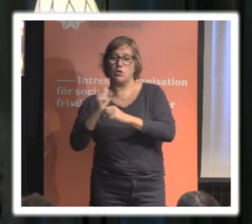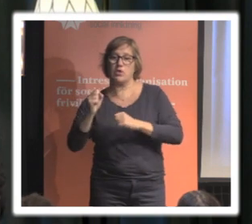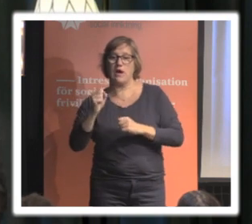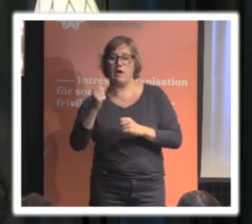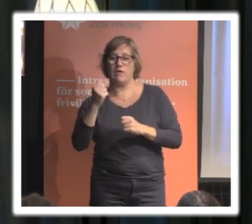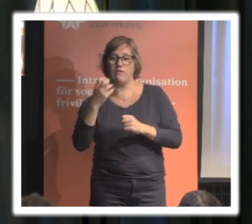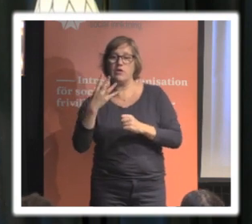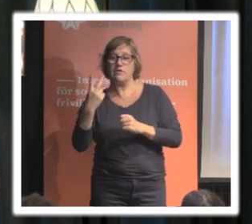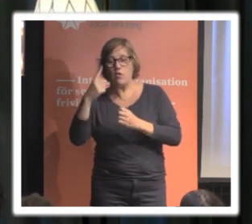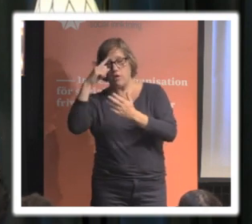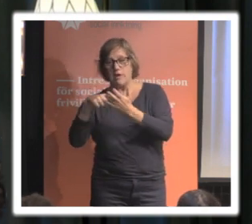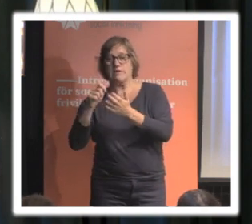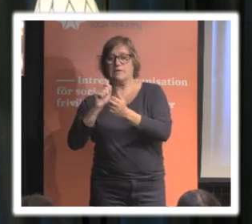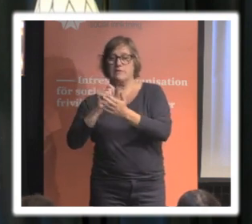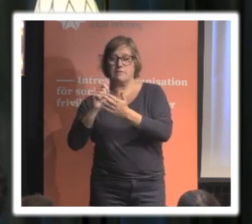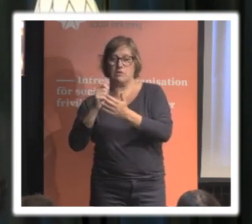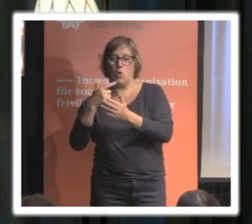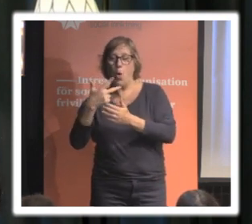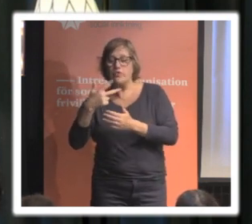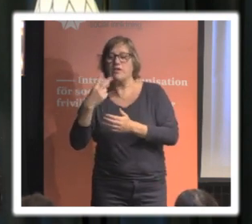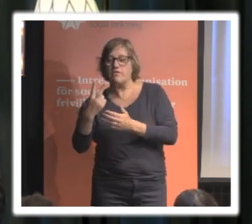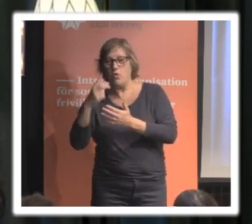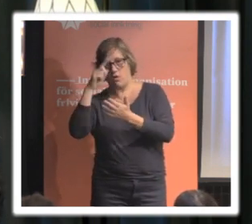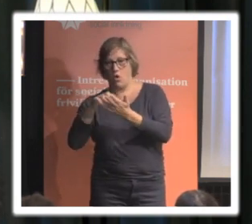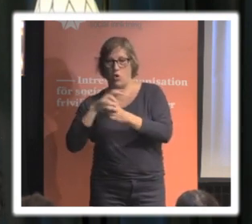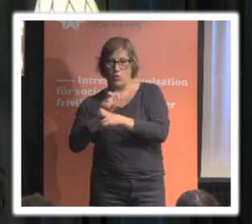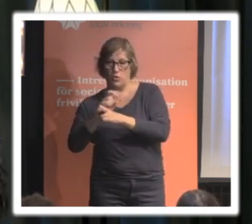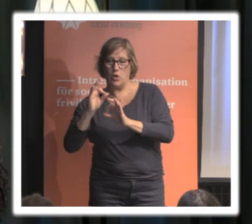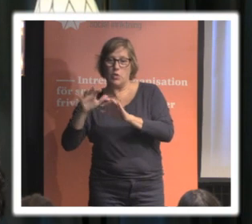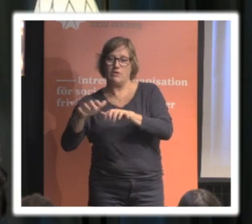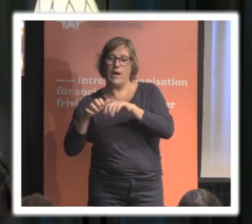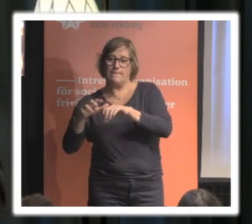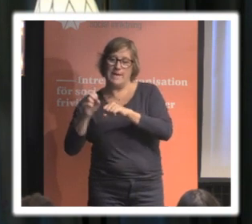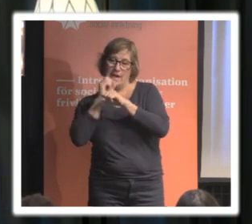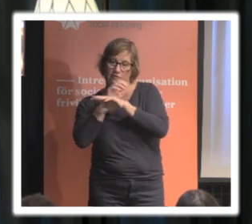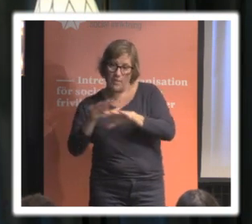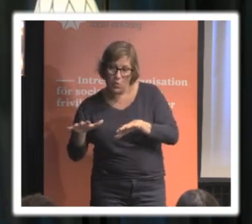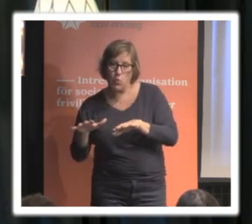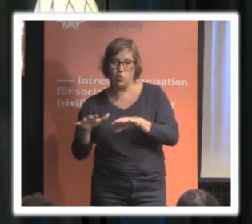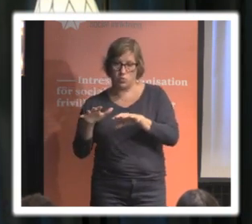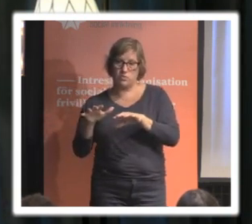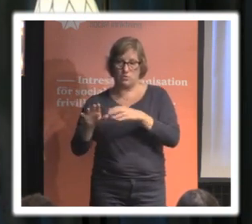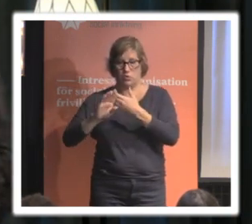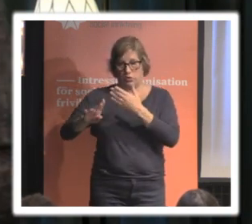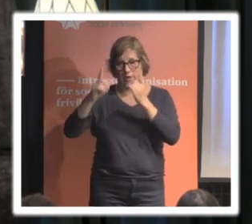kontroll över hur uppgifter samlas in och att få insyn i mekanismerna kring hur det går till.